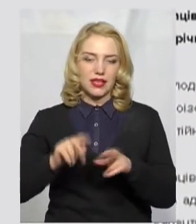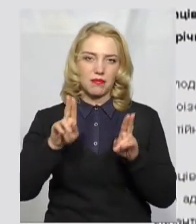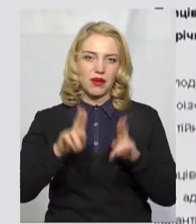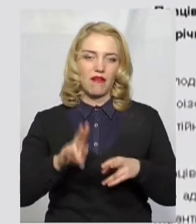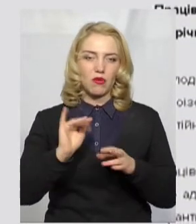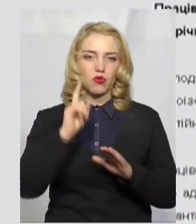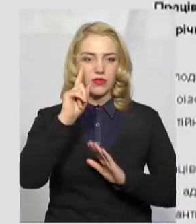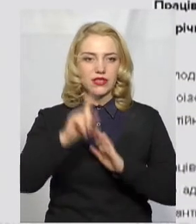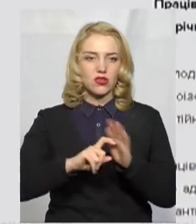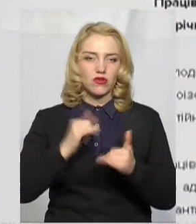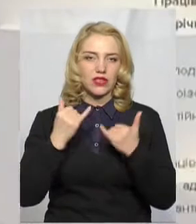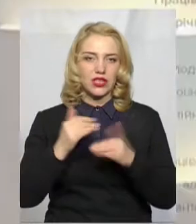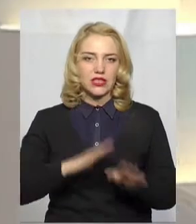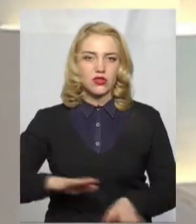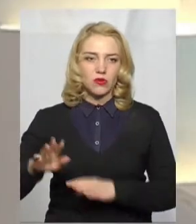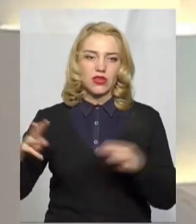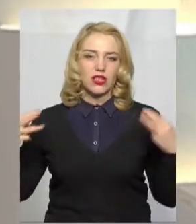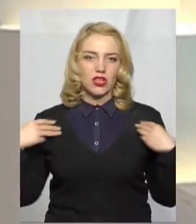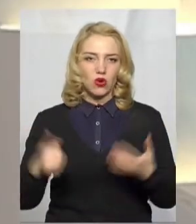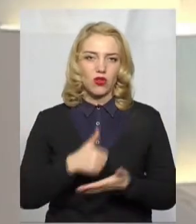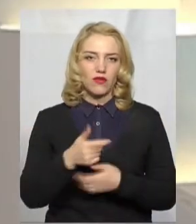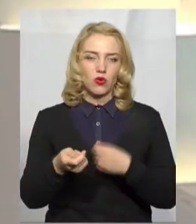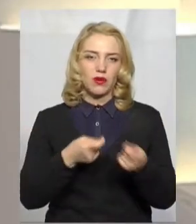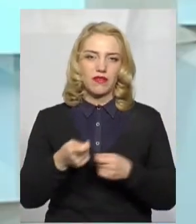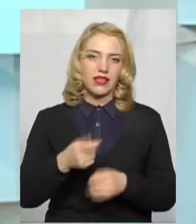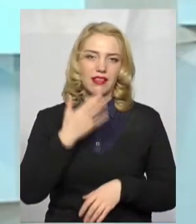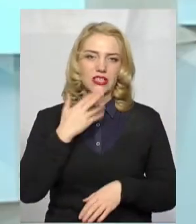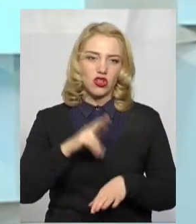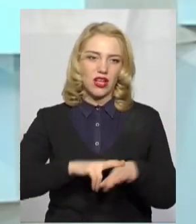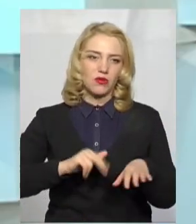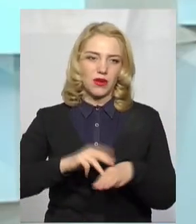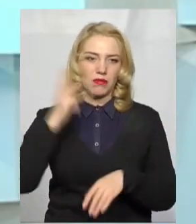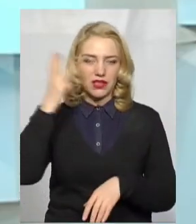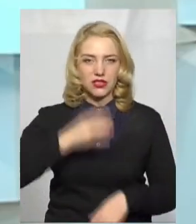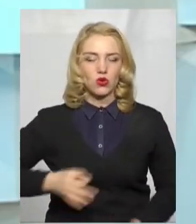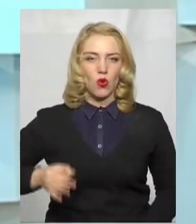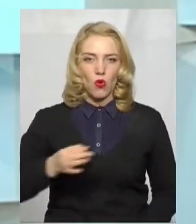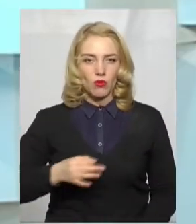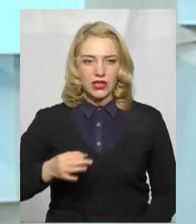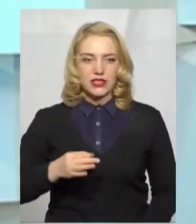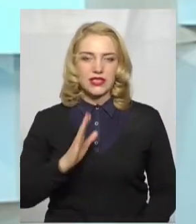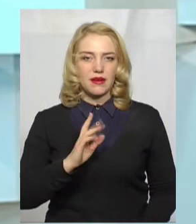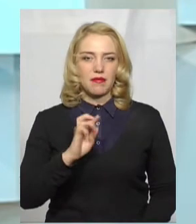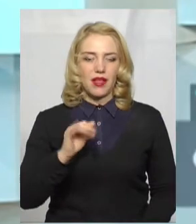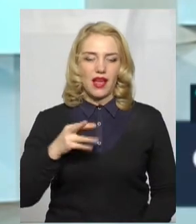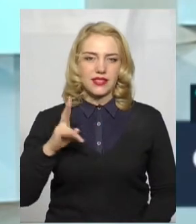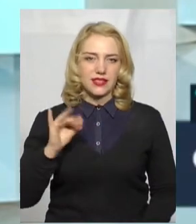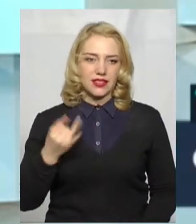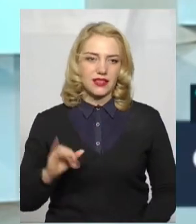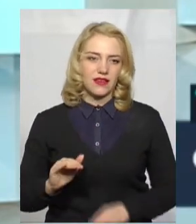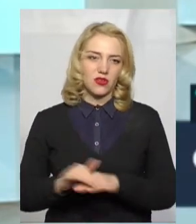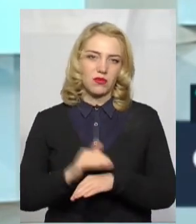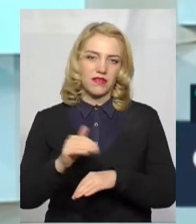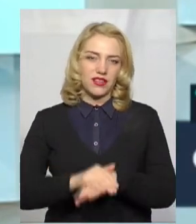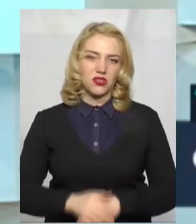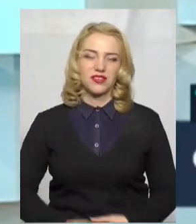'ясовувати нині із заступником начальника Головного управління Нацполіції у Хмельницькій області. Валентином Білянський, добрий вечір.